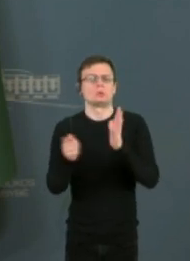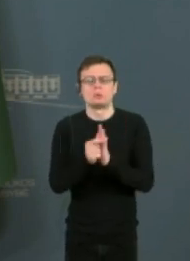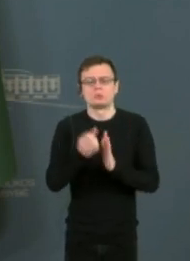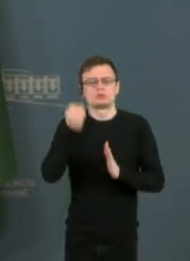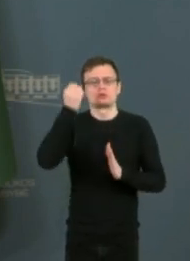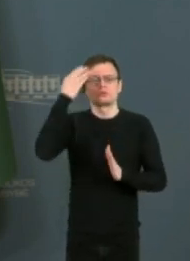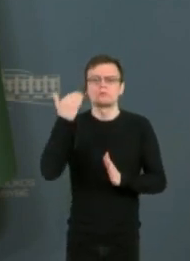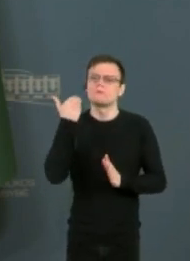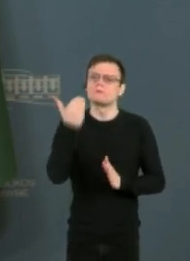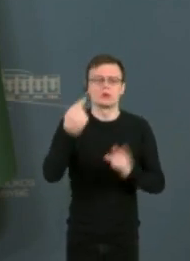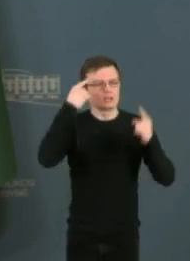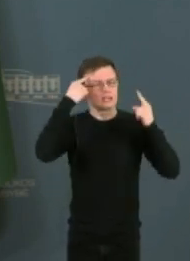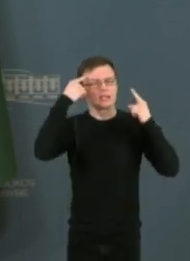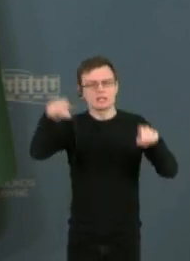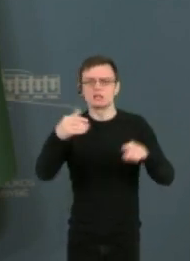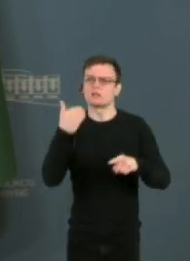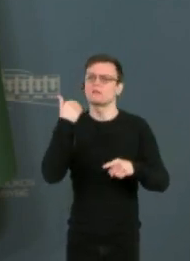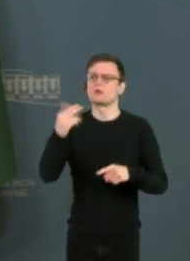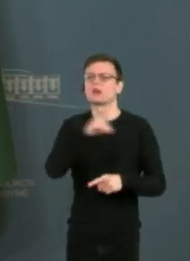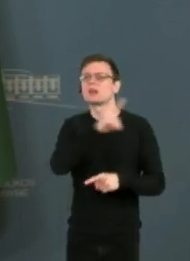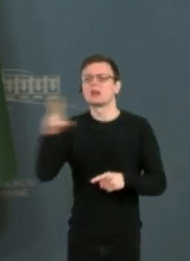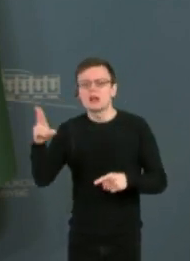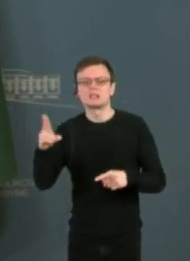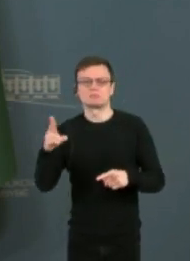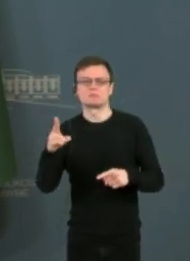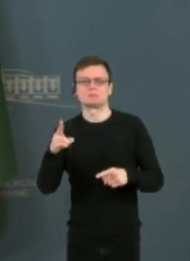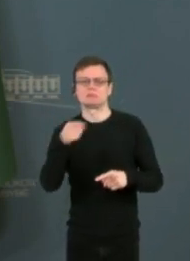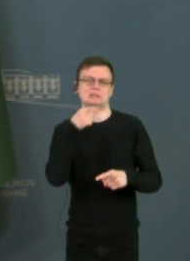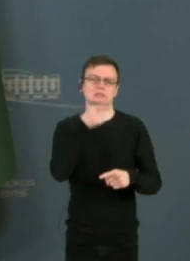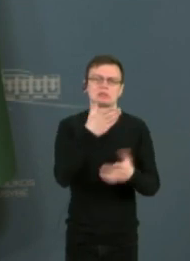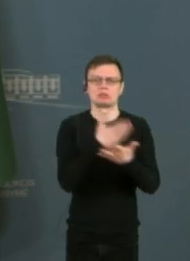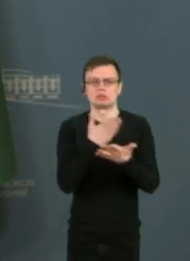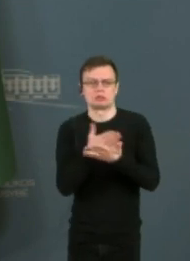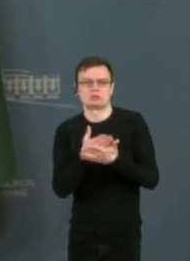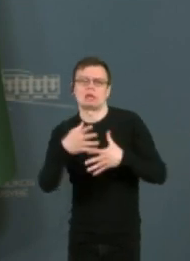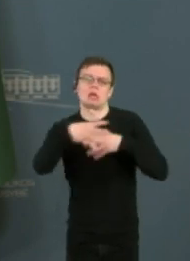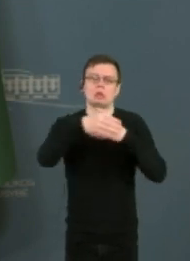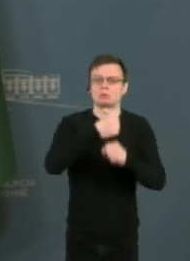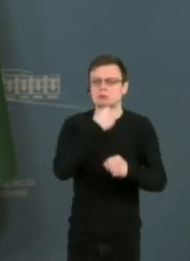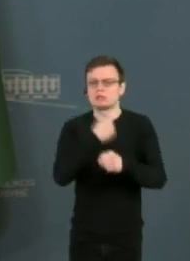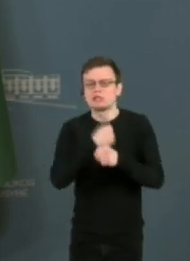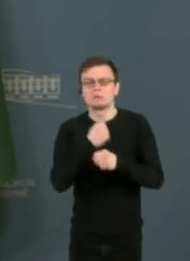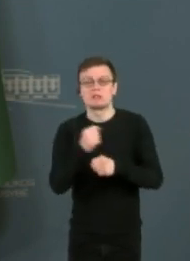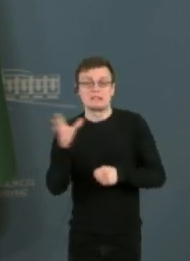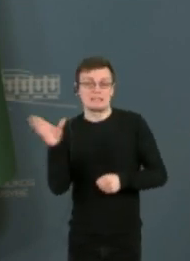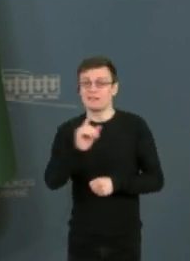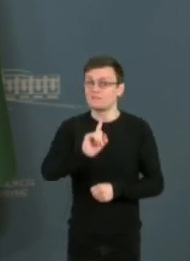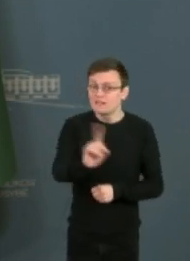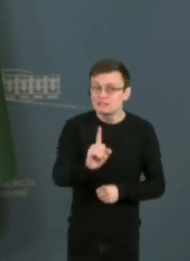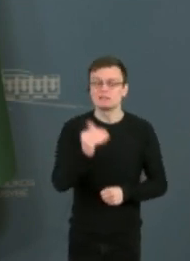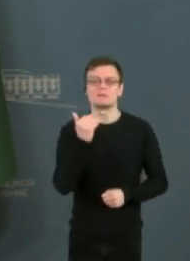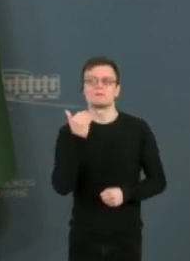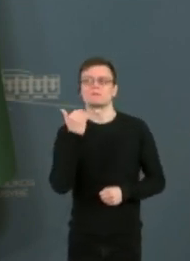kitų mūsų partnerių. Apie tai, kad ne visi režimai